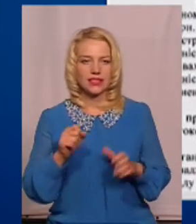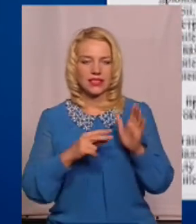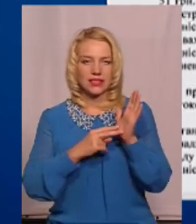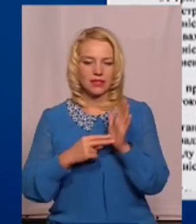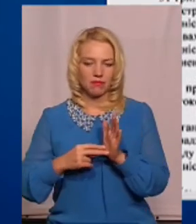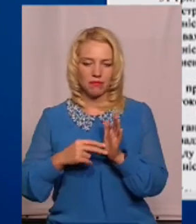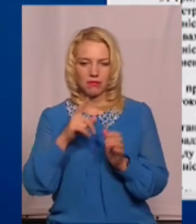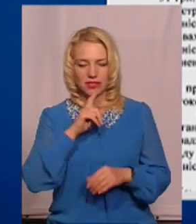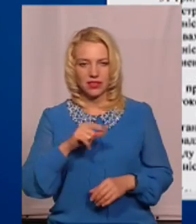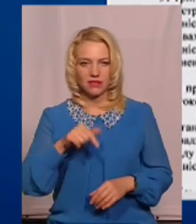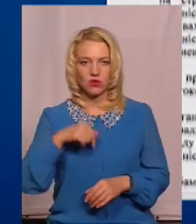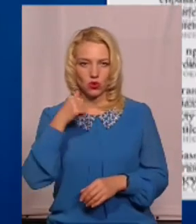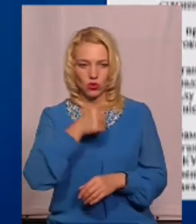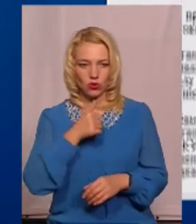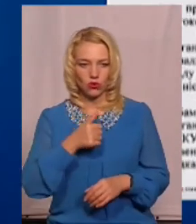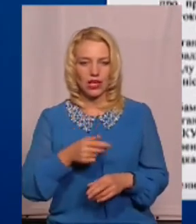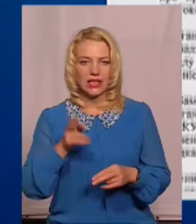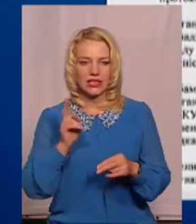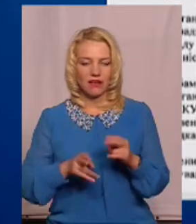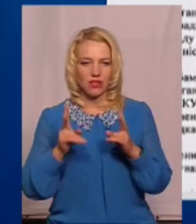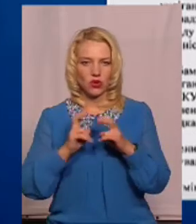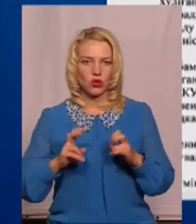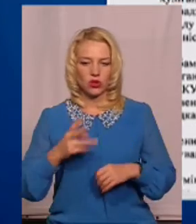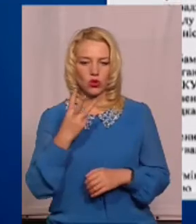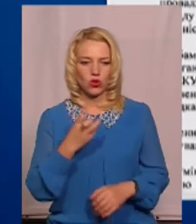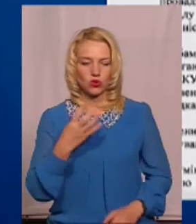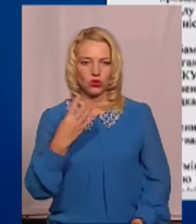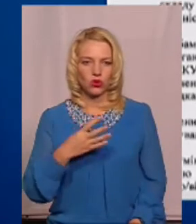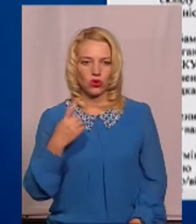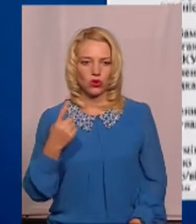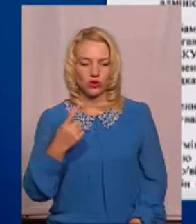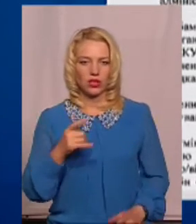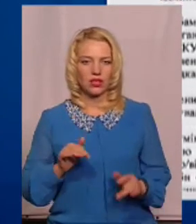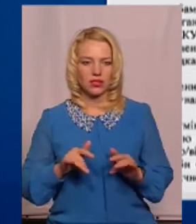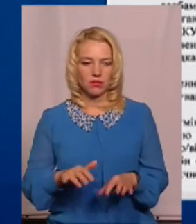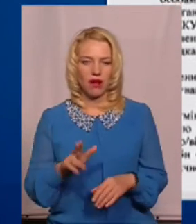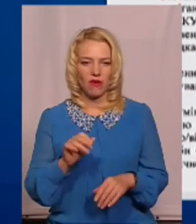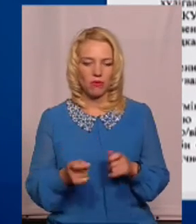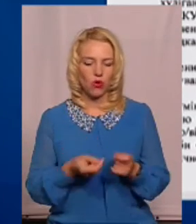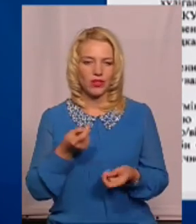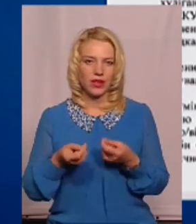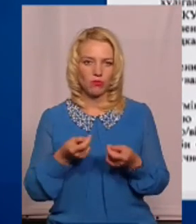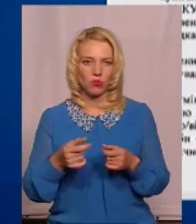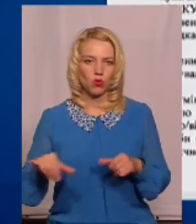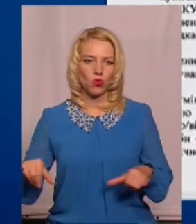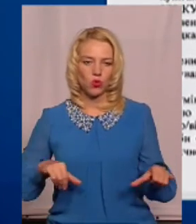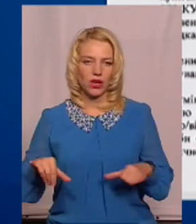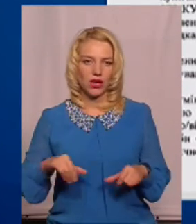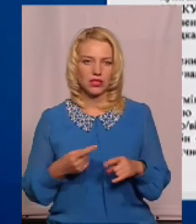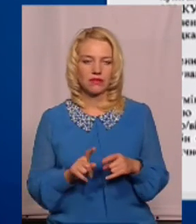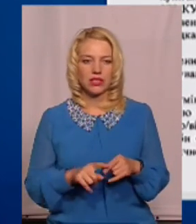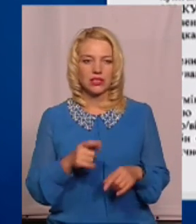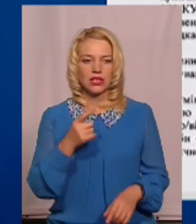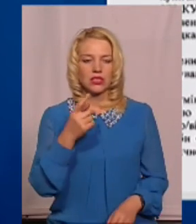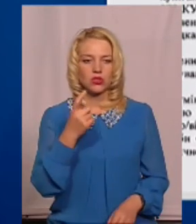місяців цього року завершено розгляд 341 справи по дрібному хуліганству. З них по